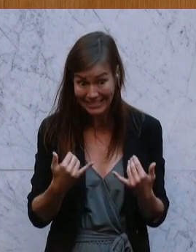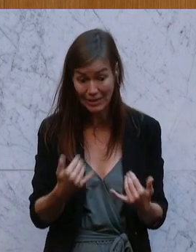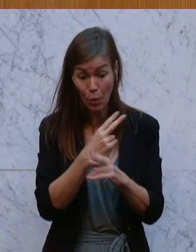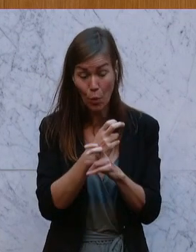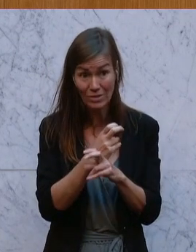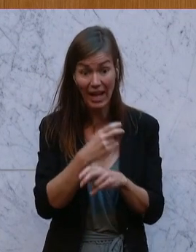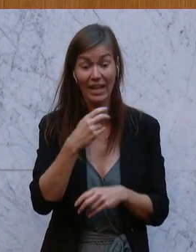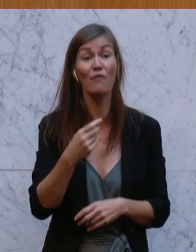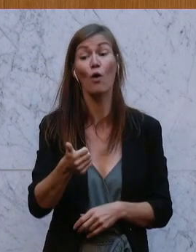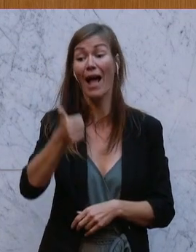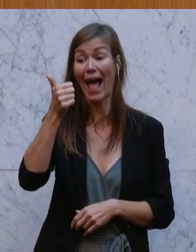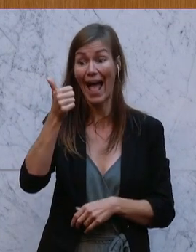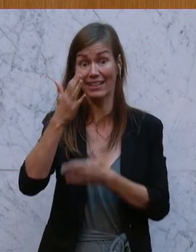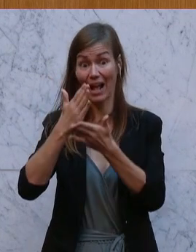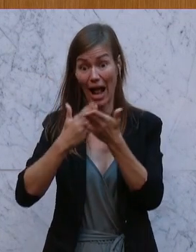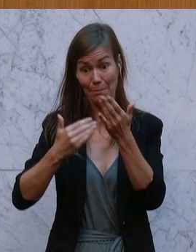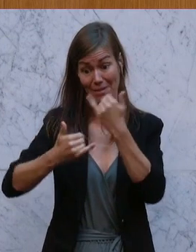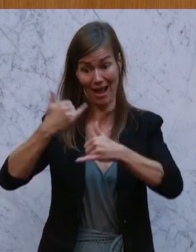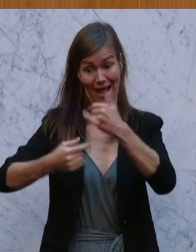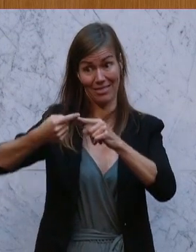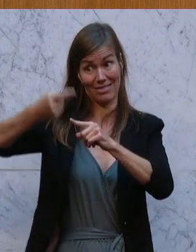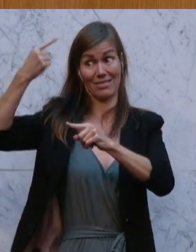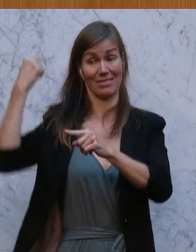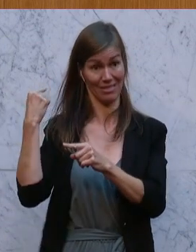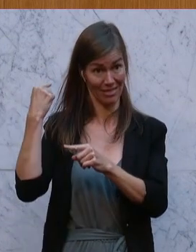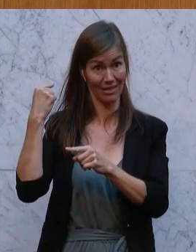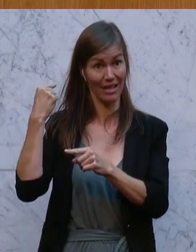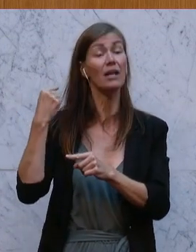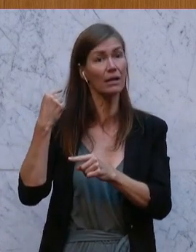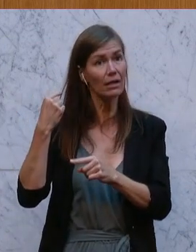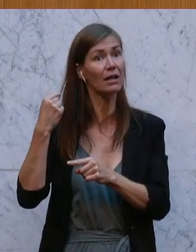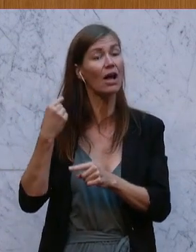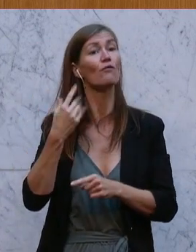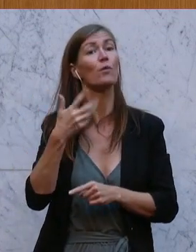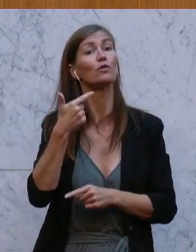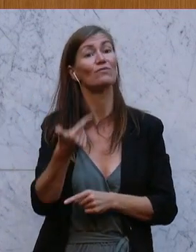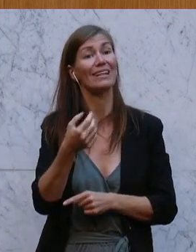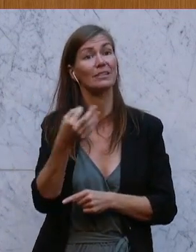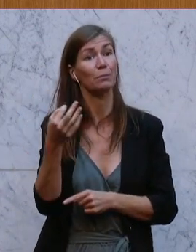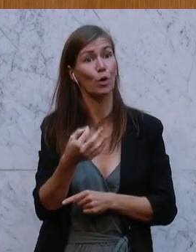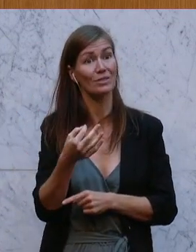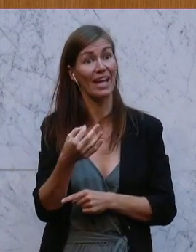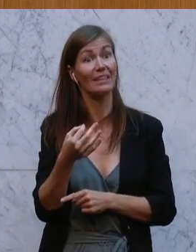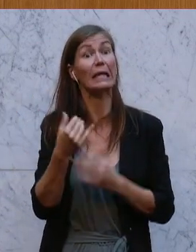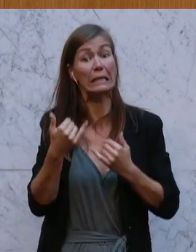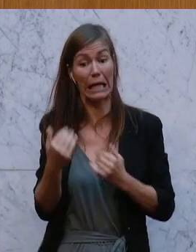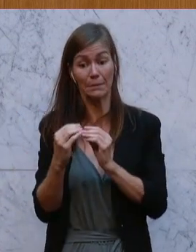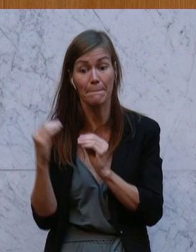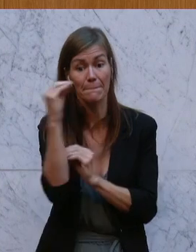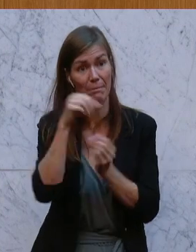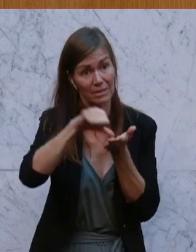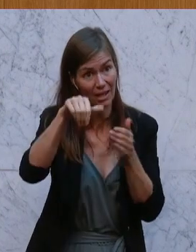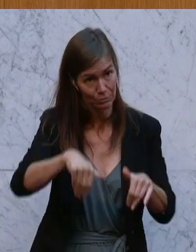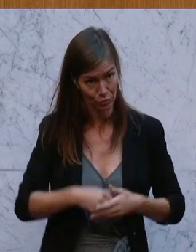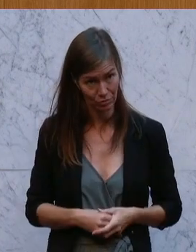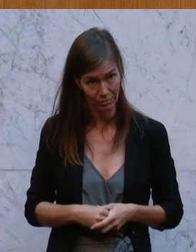Österreich mehr Miete als vor eineinhalb Jahren. Das hat die Bundesregierung gemacht, nämlich nichts und zugeschaut, angekündigt,